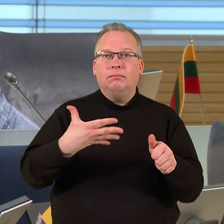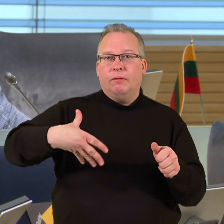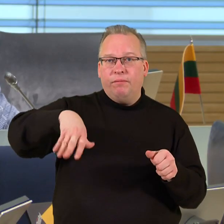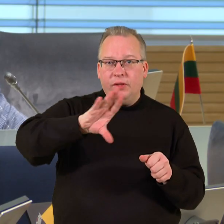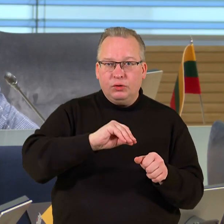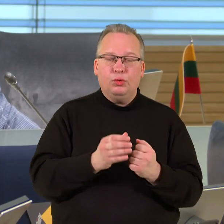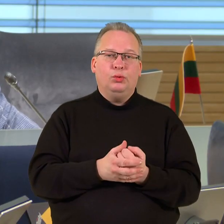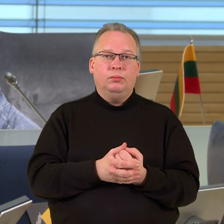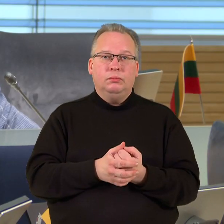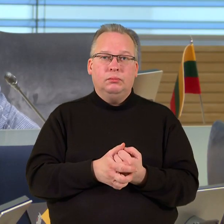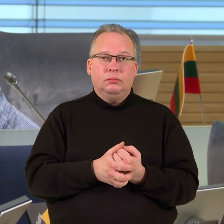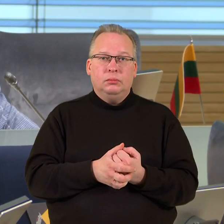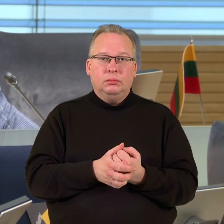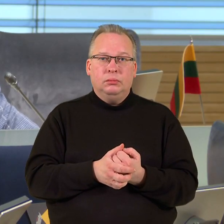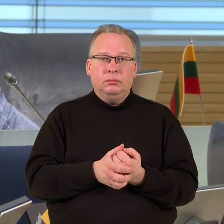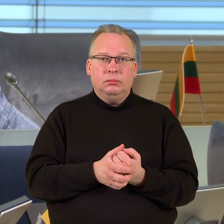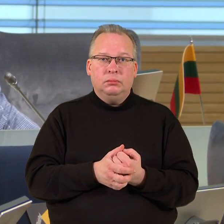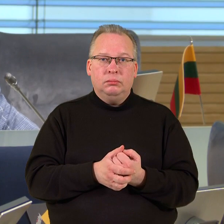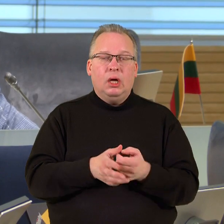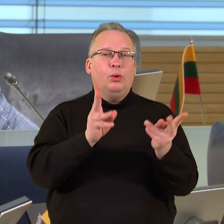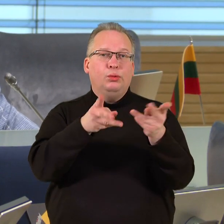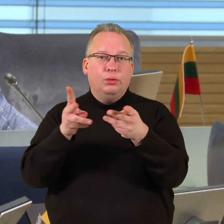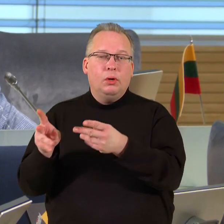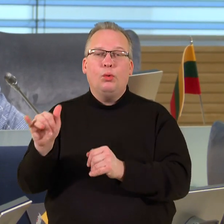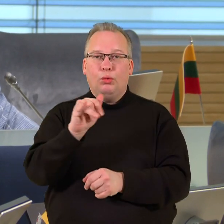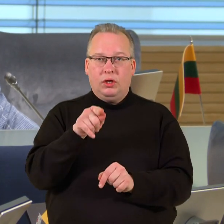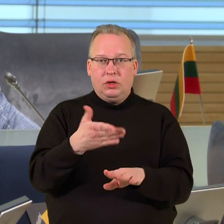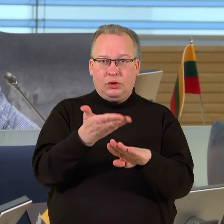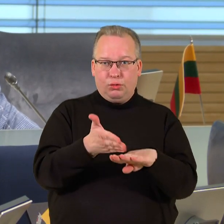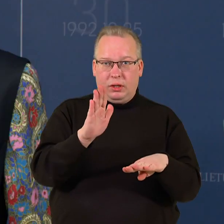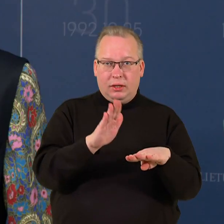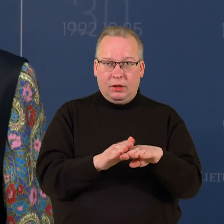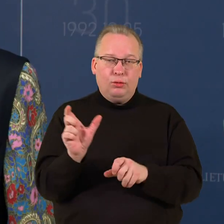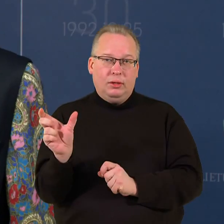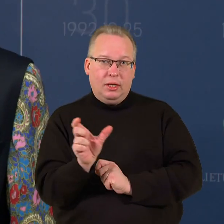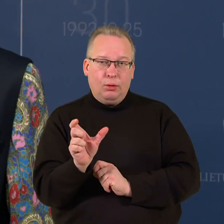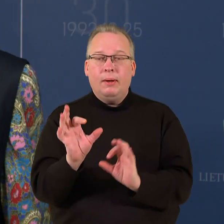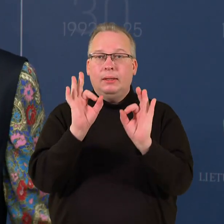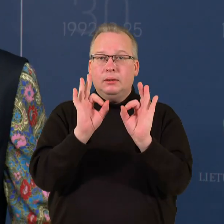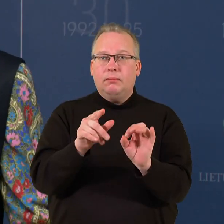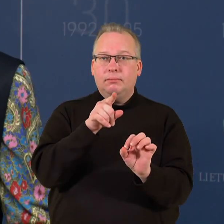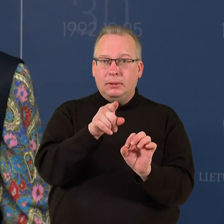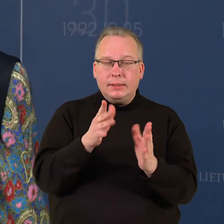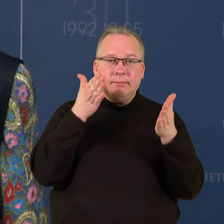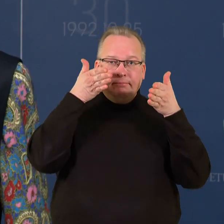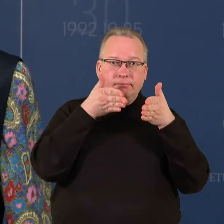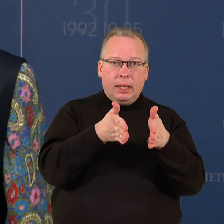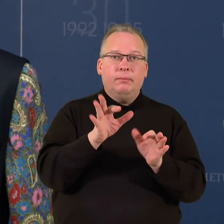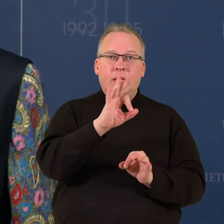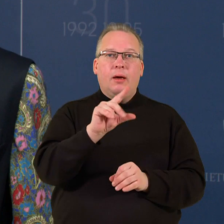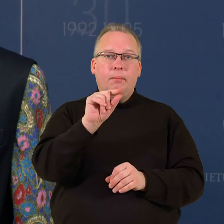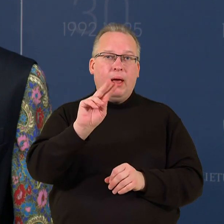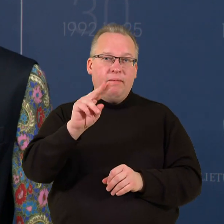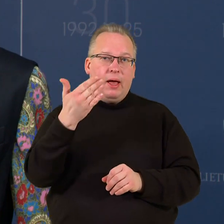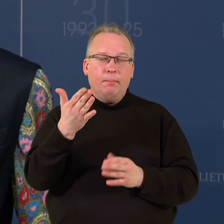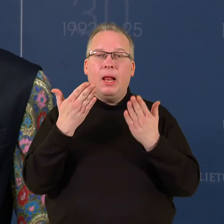sluoksnių poreikius, ypatingai šiuos sudėtingų laikotarpių. Tai aš sakyčiau, kad ta susikoncentravimas į PVM